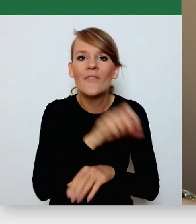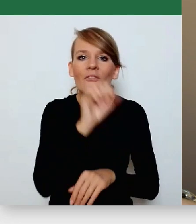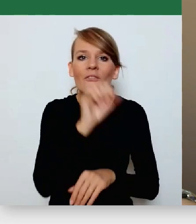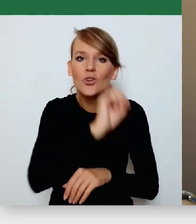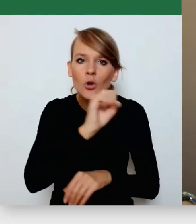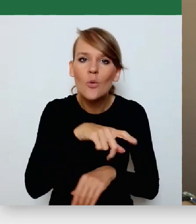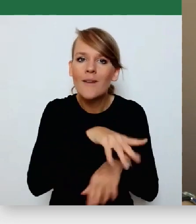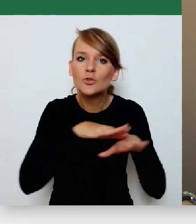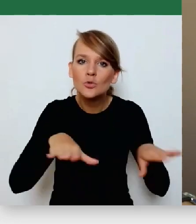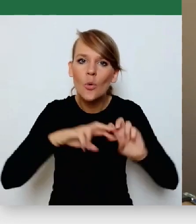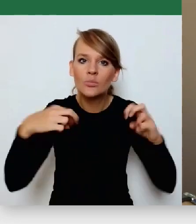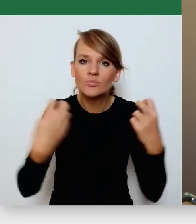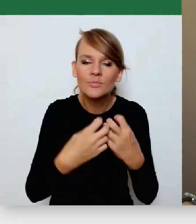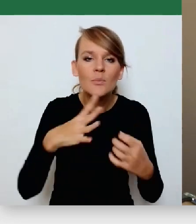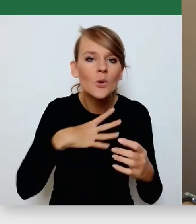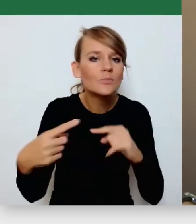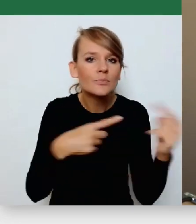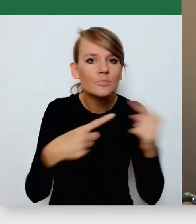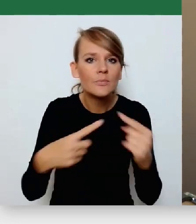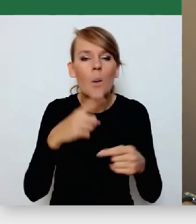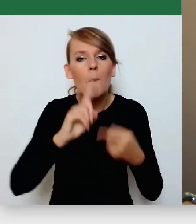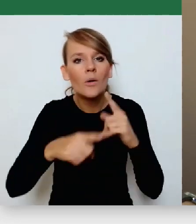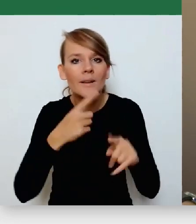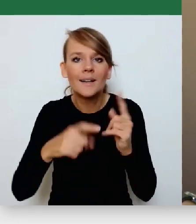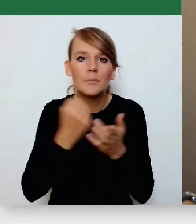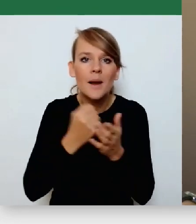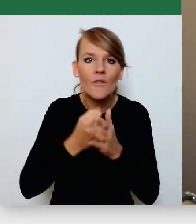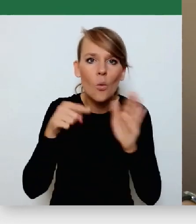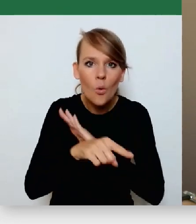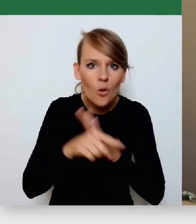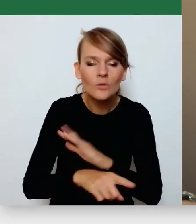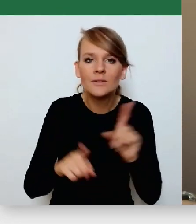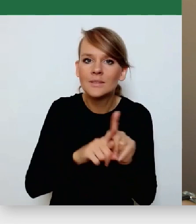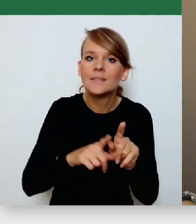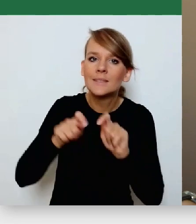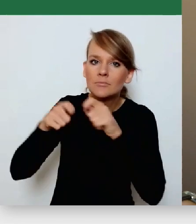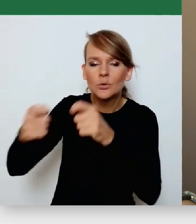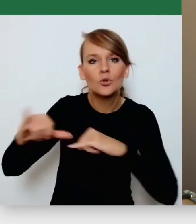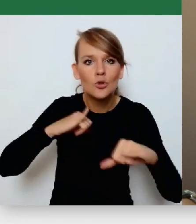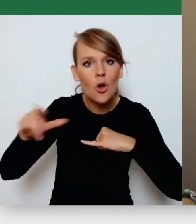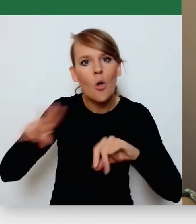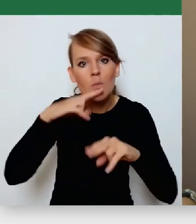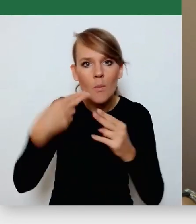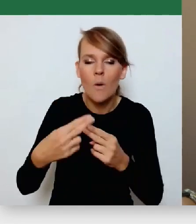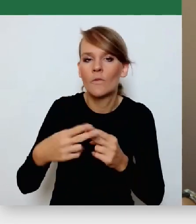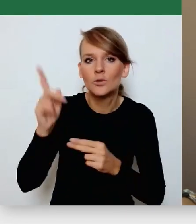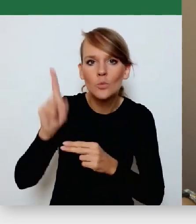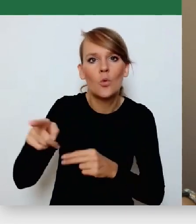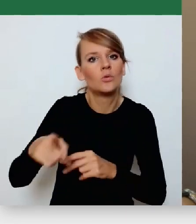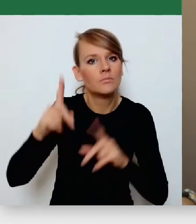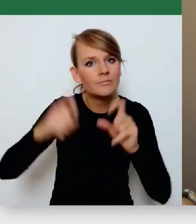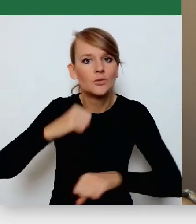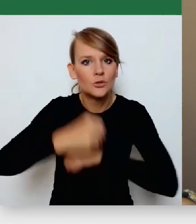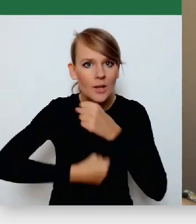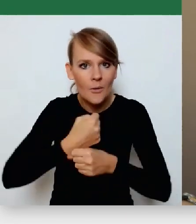politykę co do uchodźców i zmusił też na taką odpowiedź rząd, żeby zaczął się tym zajmować, tak tutaj też